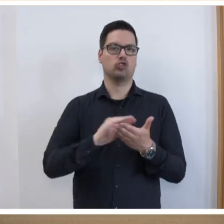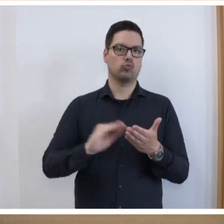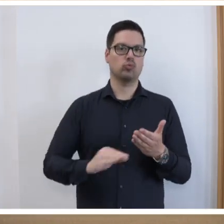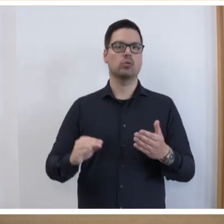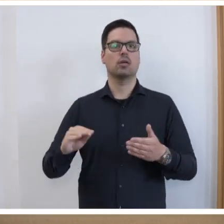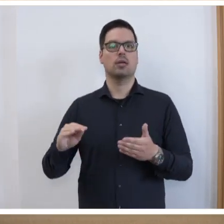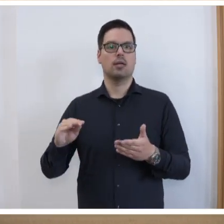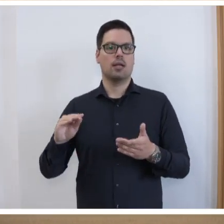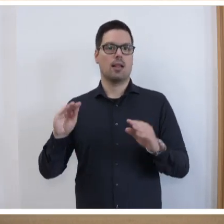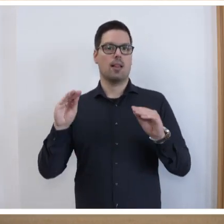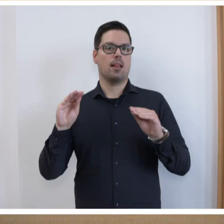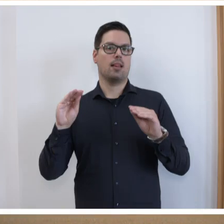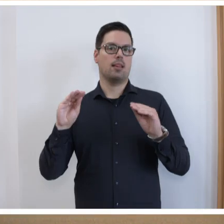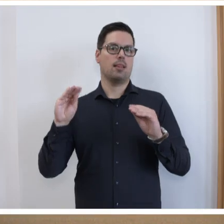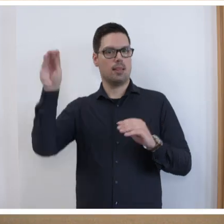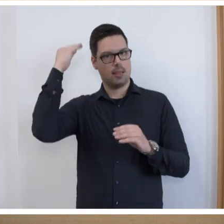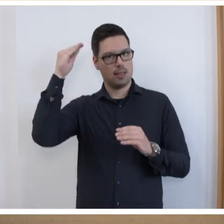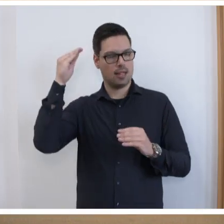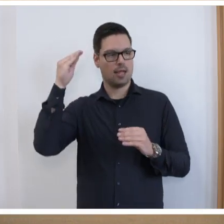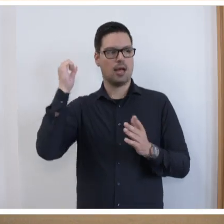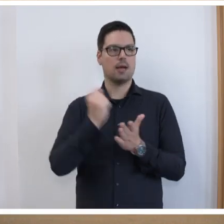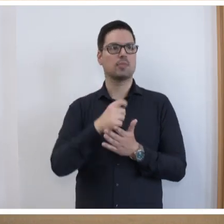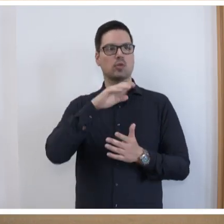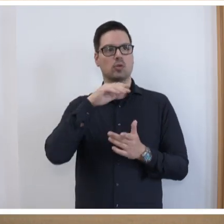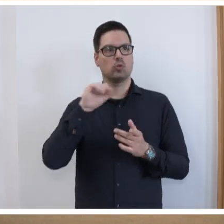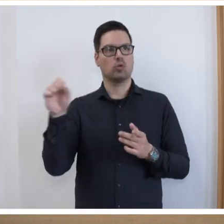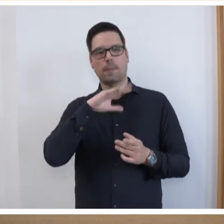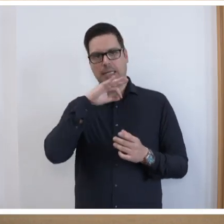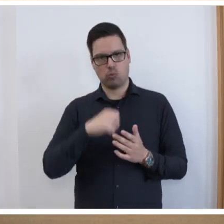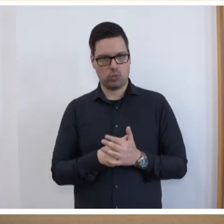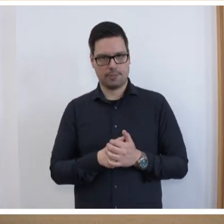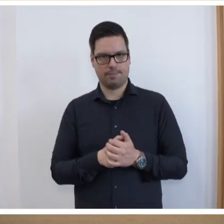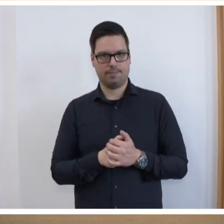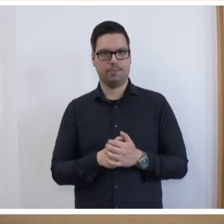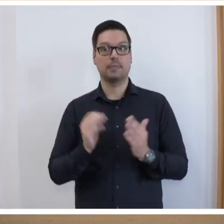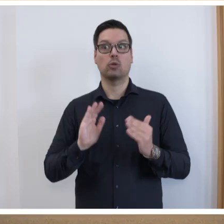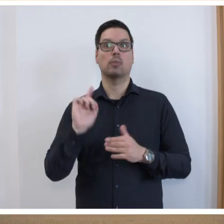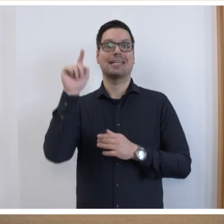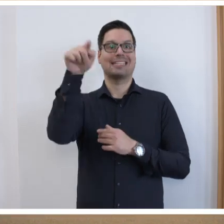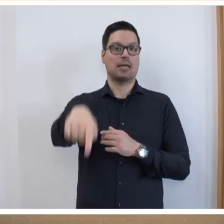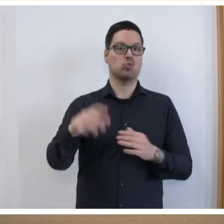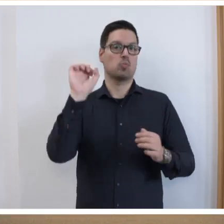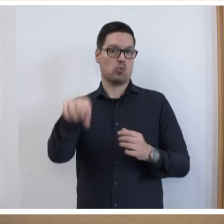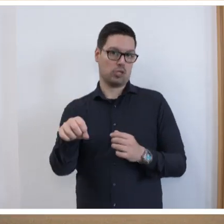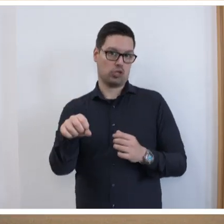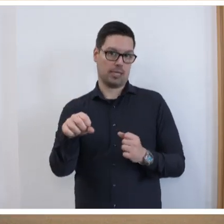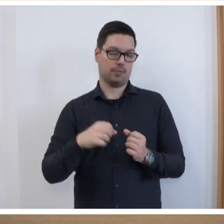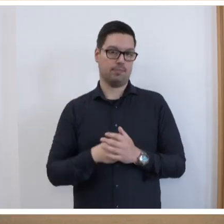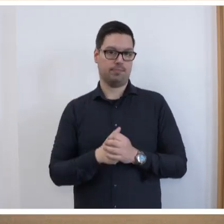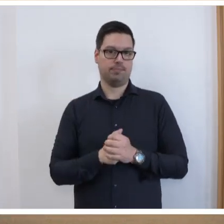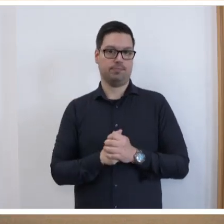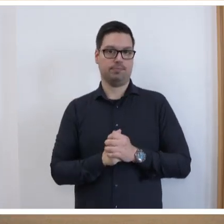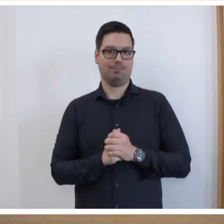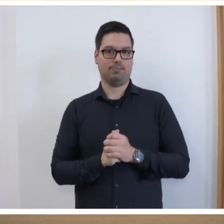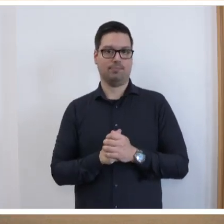Lehramt an beruflichen Schulen und das Lehramt der Sonderpädagogik. Wir schaffen darüber hinaus die Möglichkeit, dass man ein sogenanntes